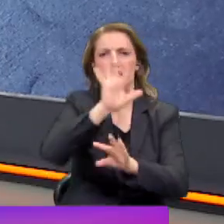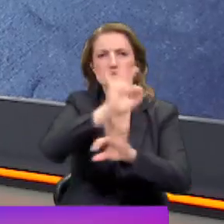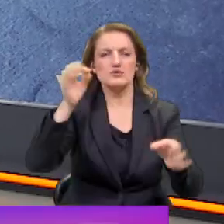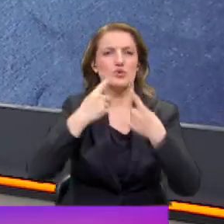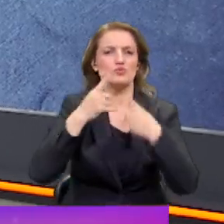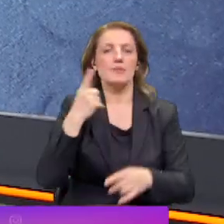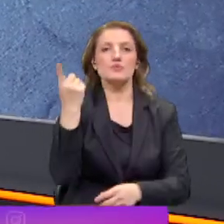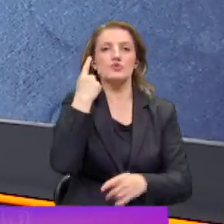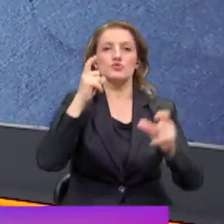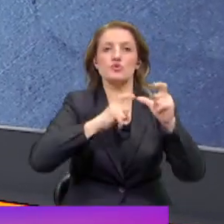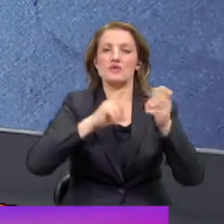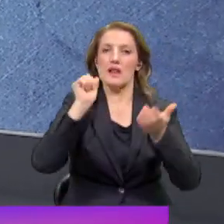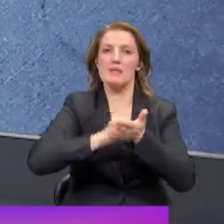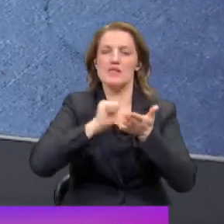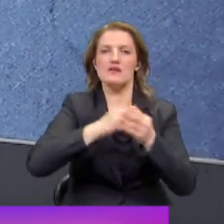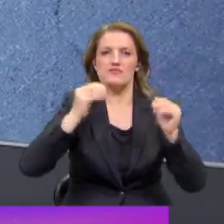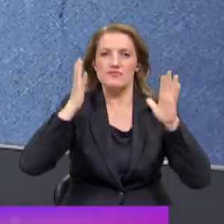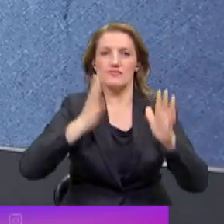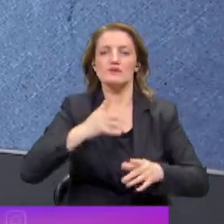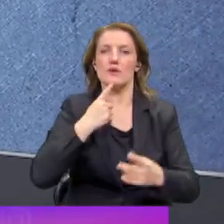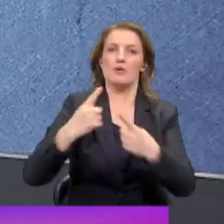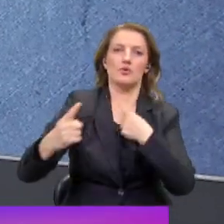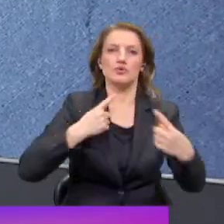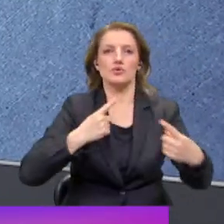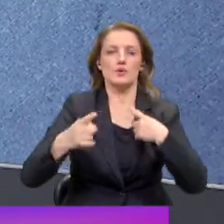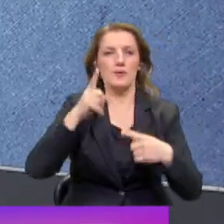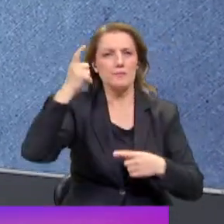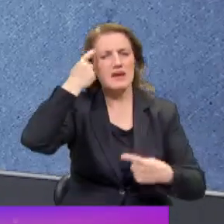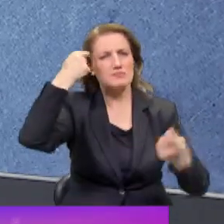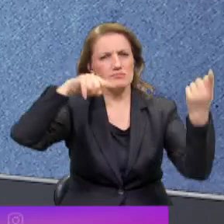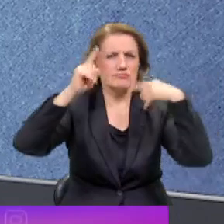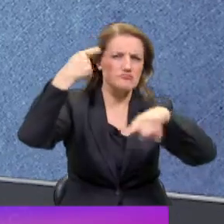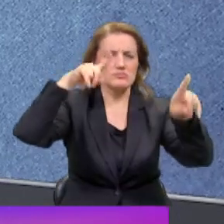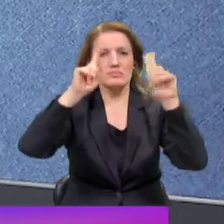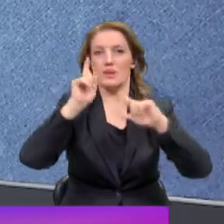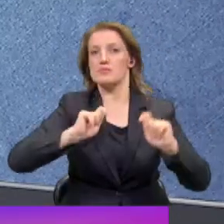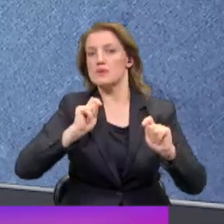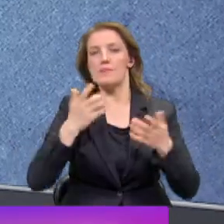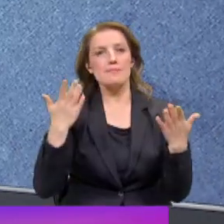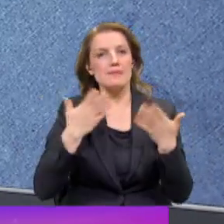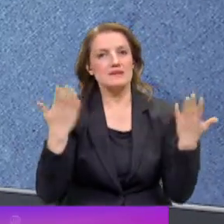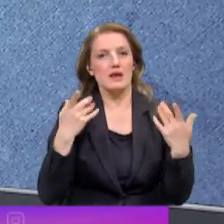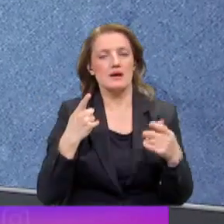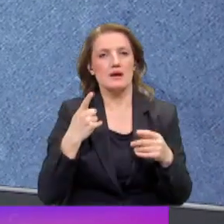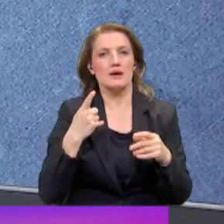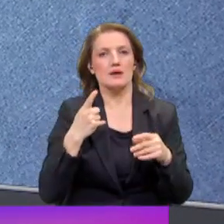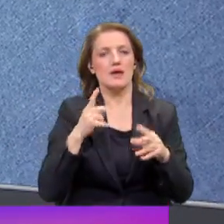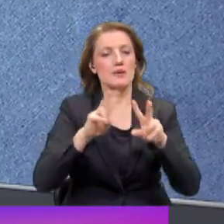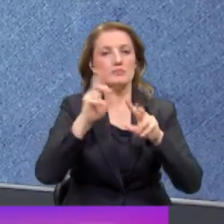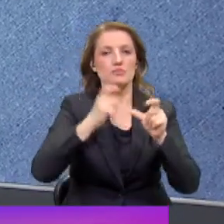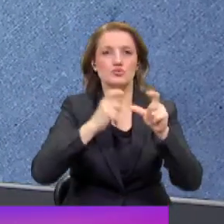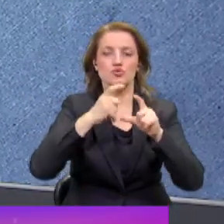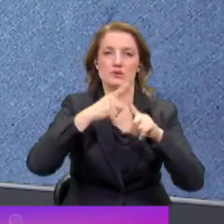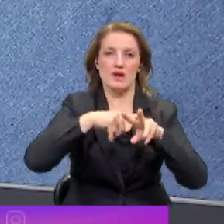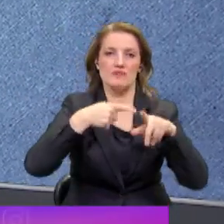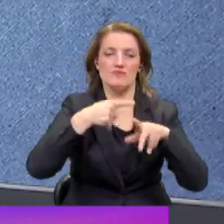Dün sosyal medyada da çok fazla konuşuldu bir beyin fırtınası şeklinde. Mesela Meclis Başkanı Mustafa Şentop